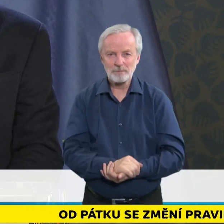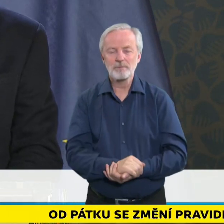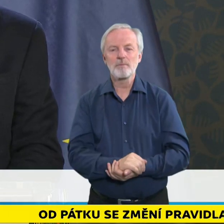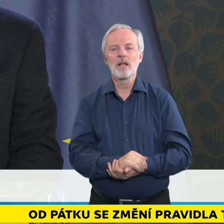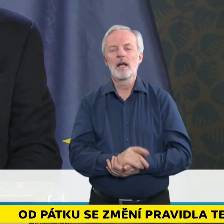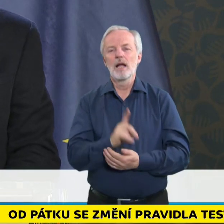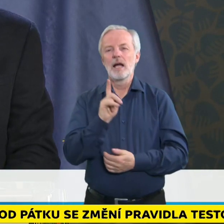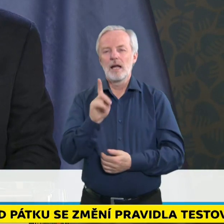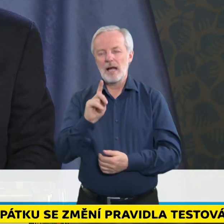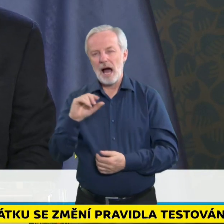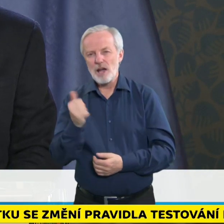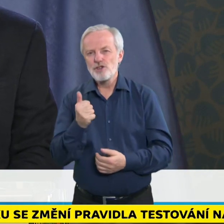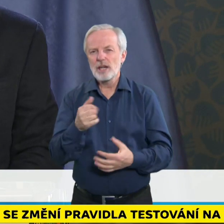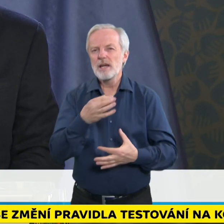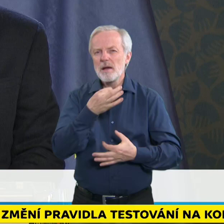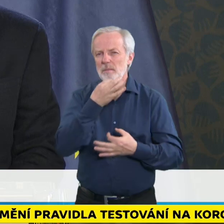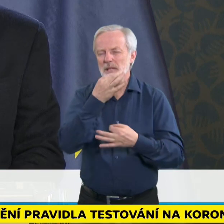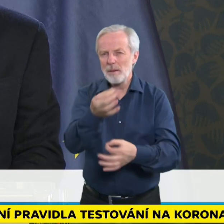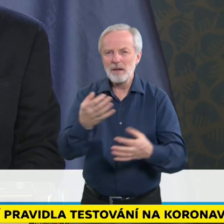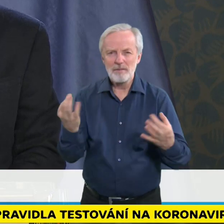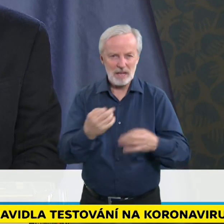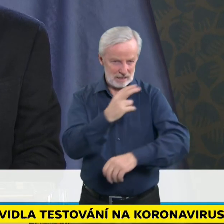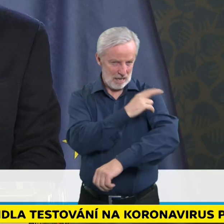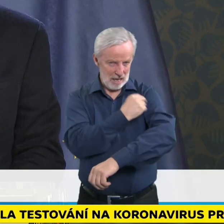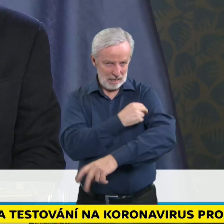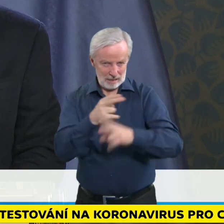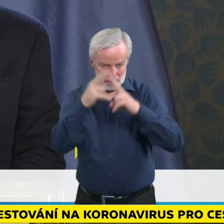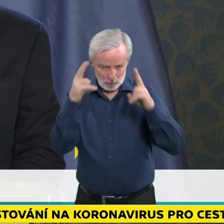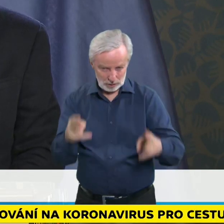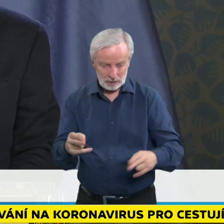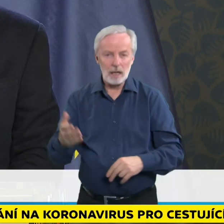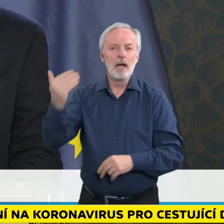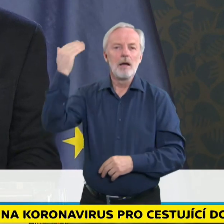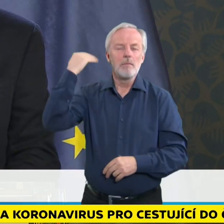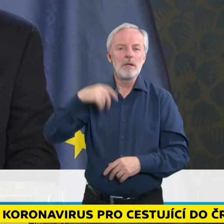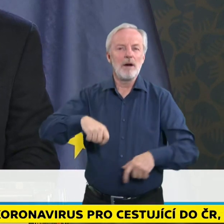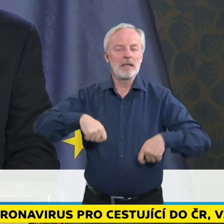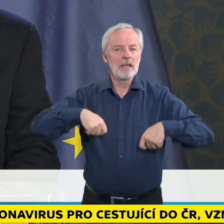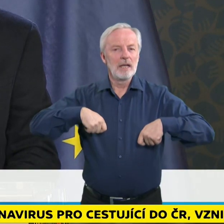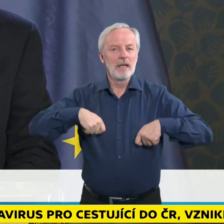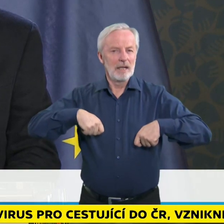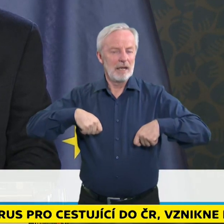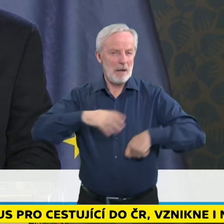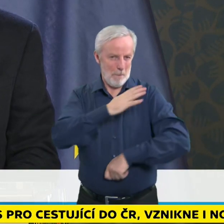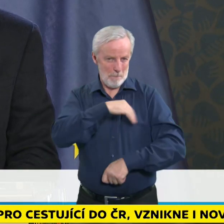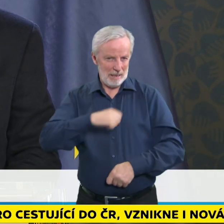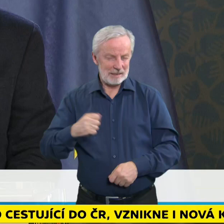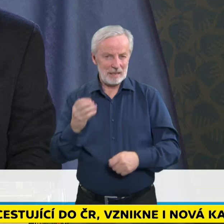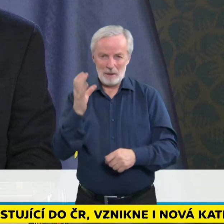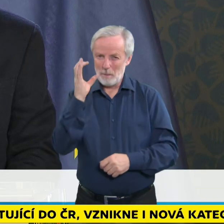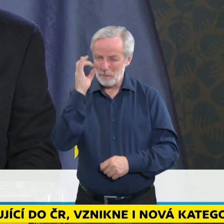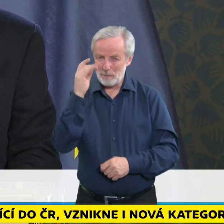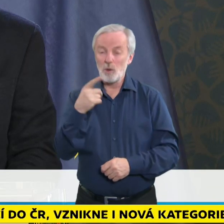vrátím k té nemocnici. On totiž dneska, váš pan předkudce, pan Primula, říkal, že oni ještě můžou přijít ty